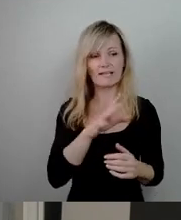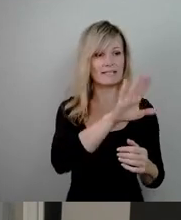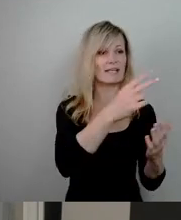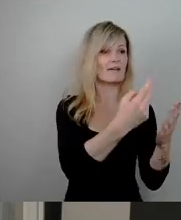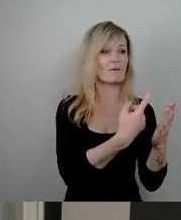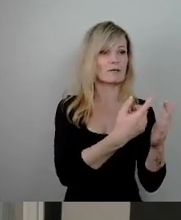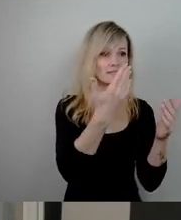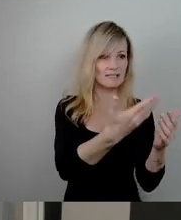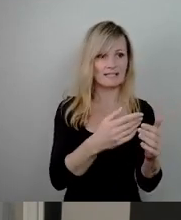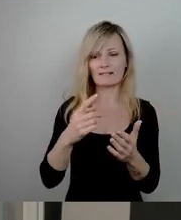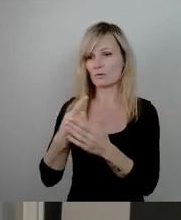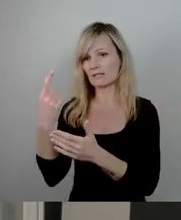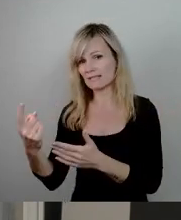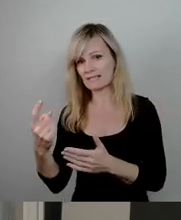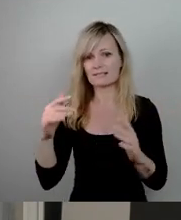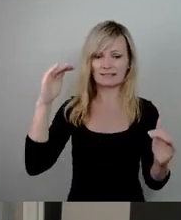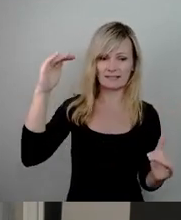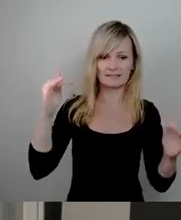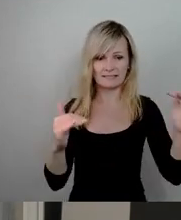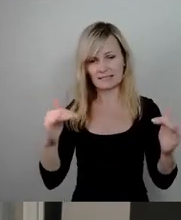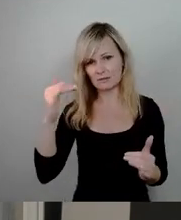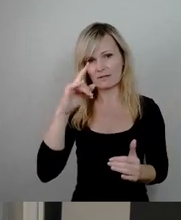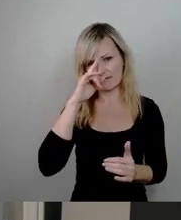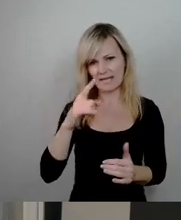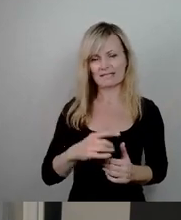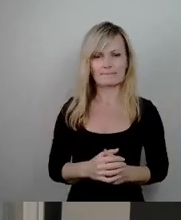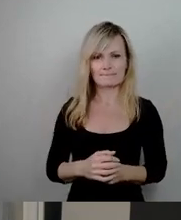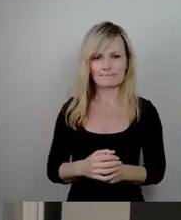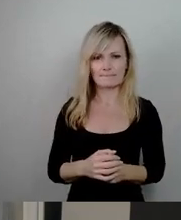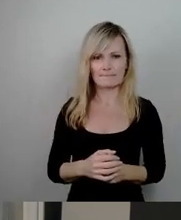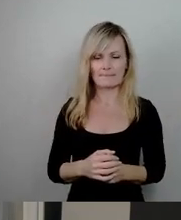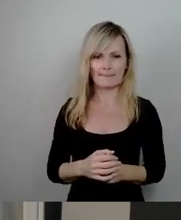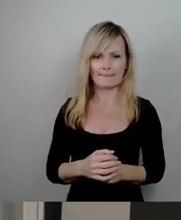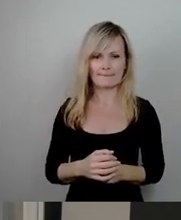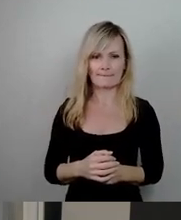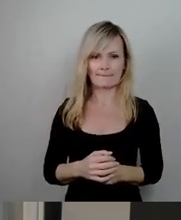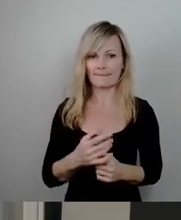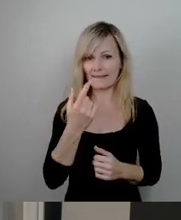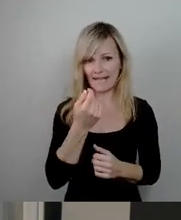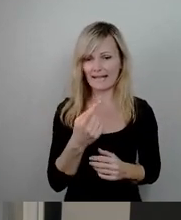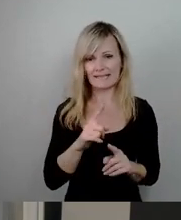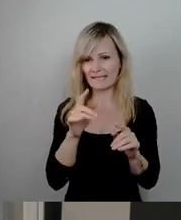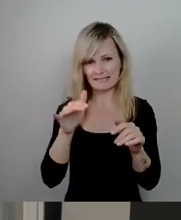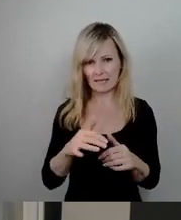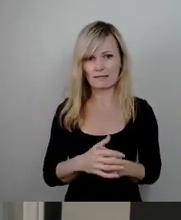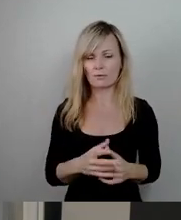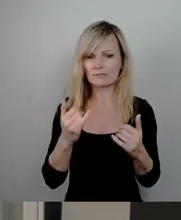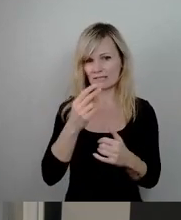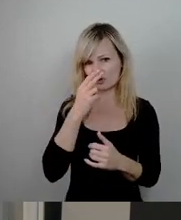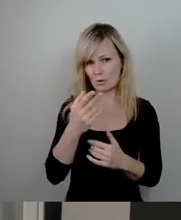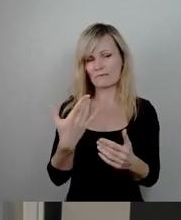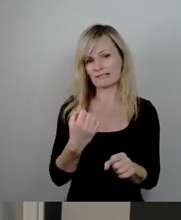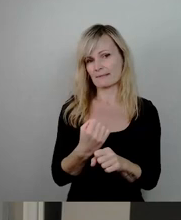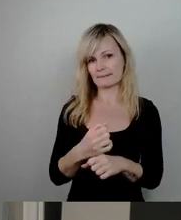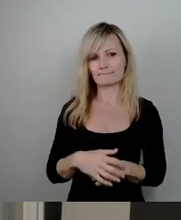das, und der andere hat eigentlich nicht mal das, weil das Geld ist nicht da. Und jetzt muss man gucken, was dabei rauskommt.